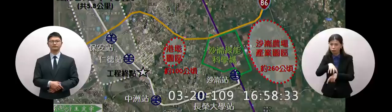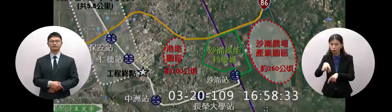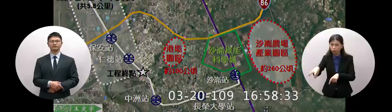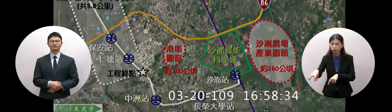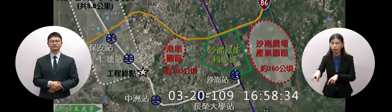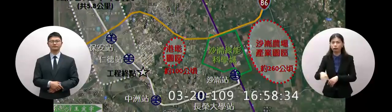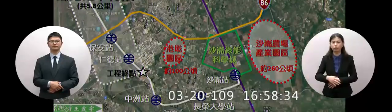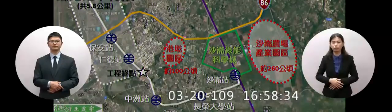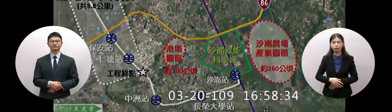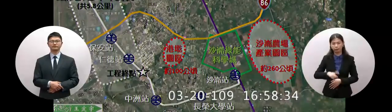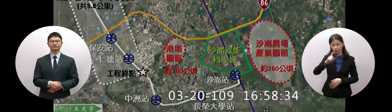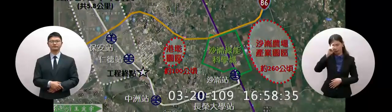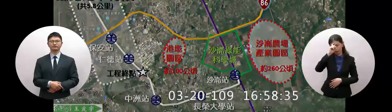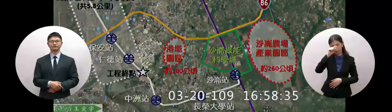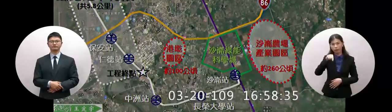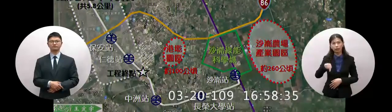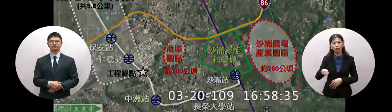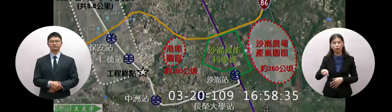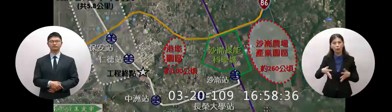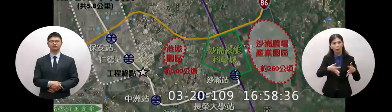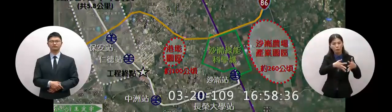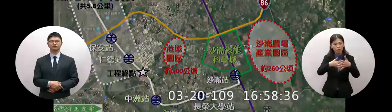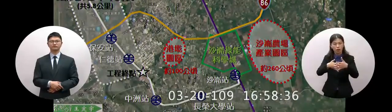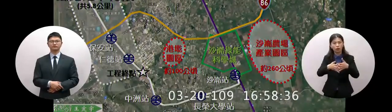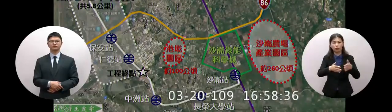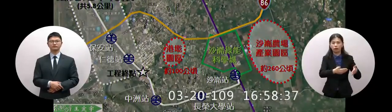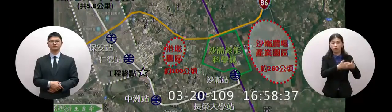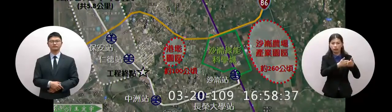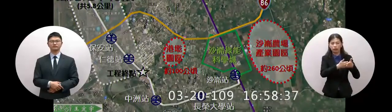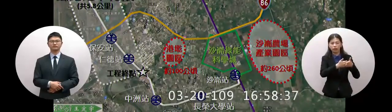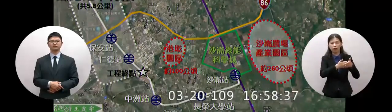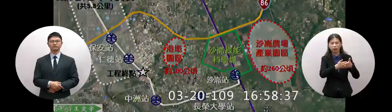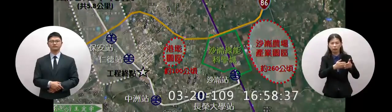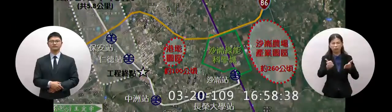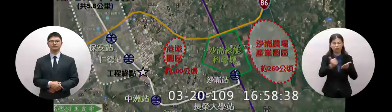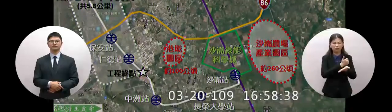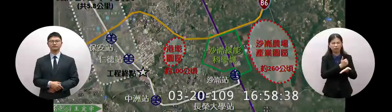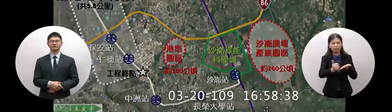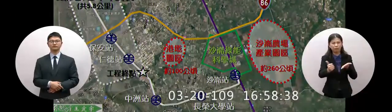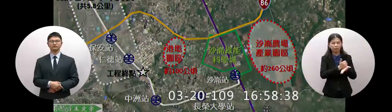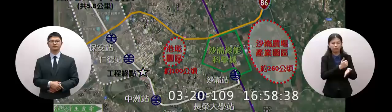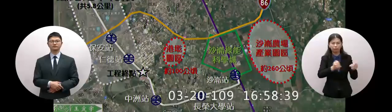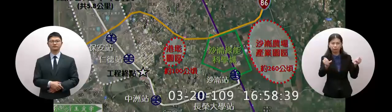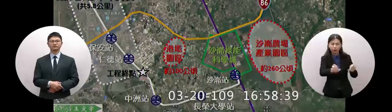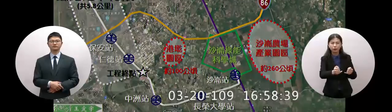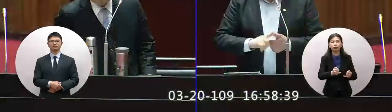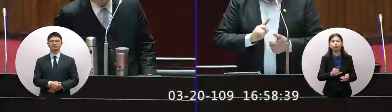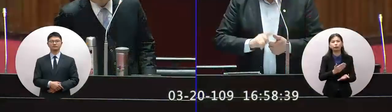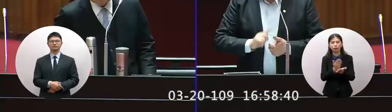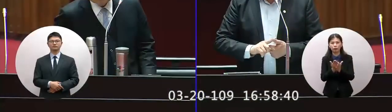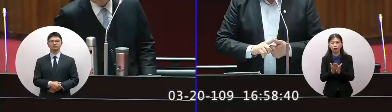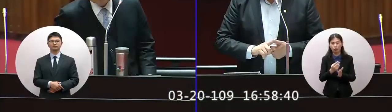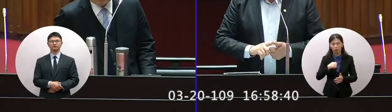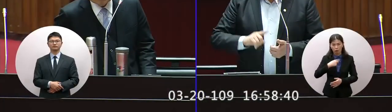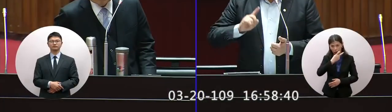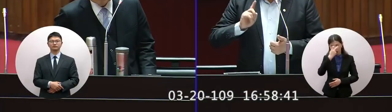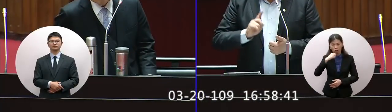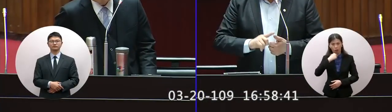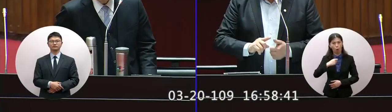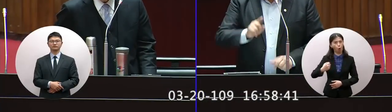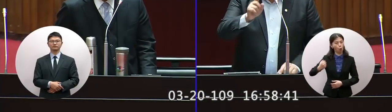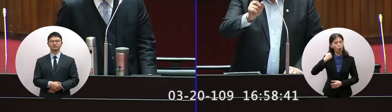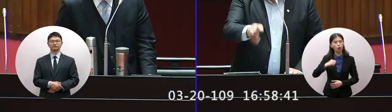建議議長在這一波不管美中貿易戰或者是台灣面對這個疫情我發現台灣堅強的實力